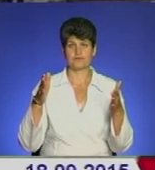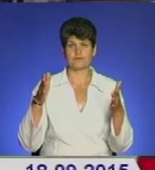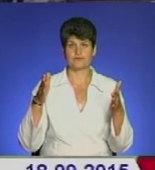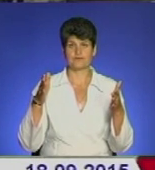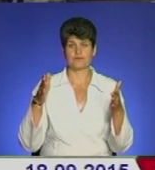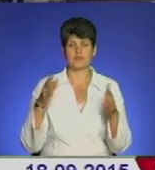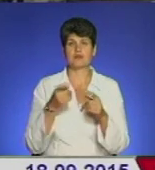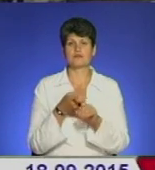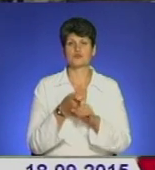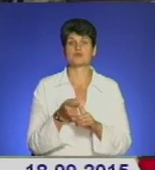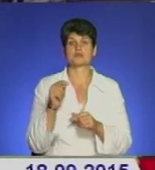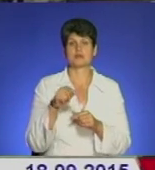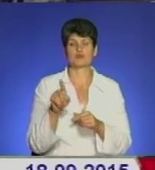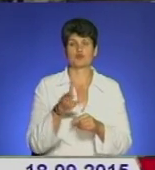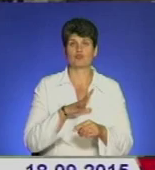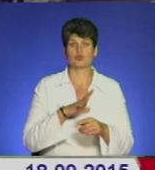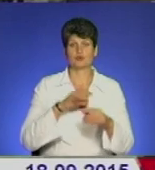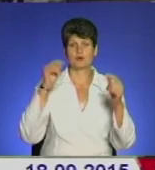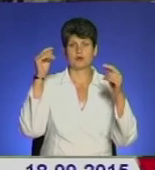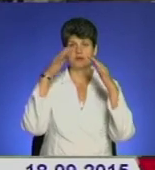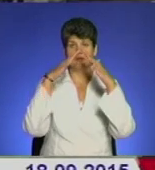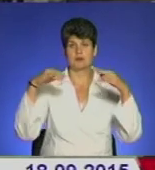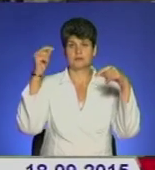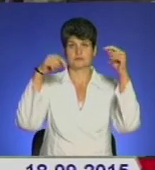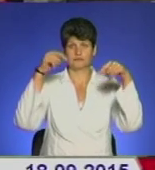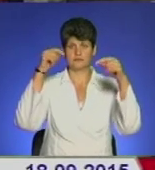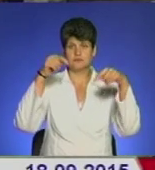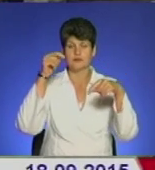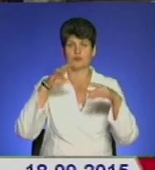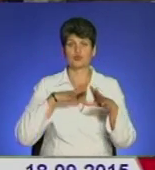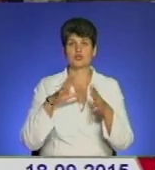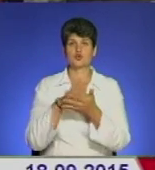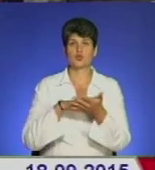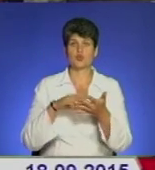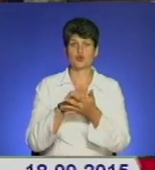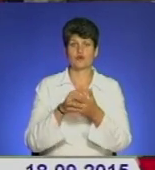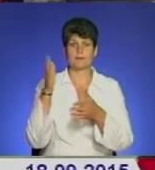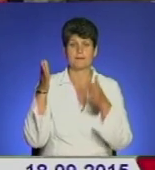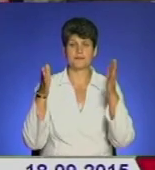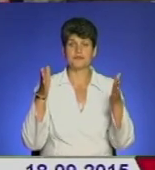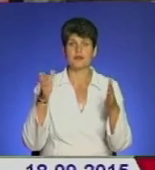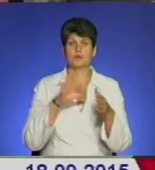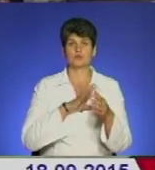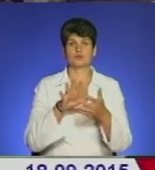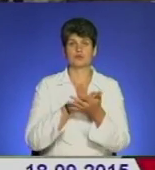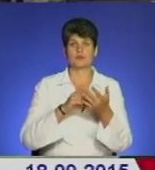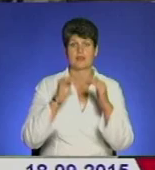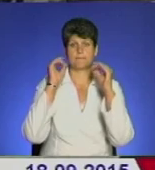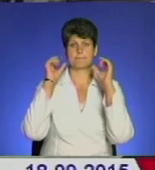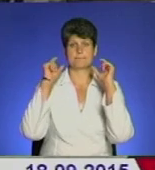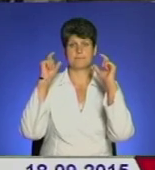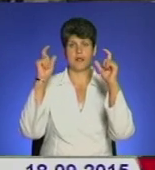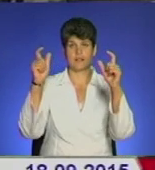Наслідок того, що було притікання даху, були зруйновані перестінки, були зруйновані балки.